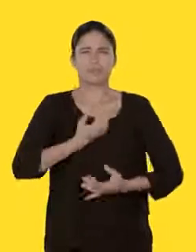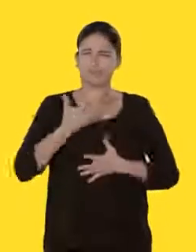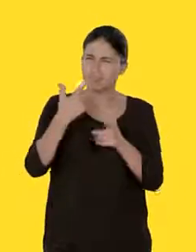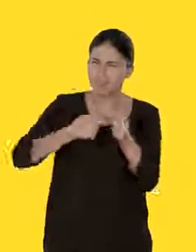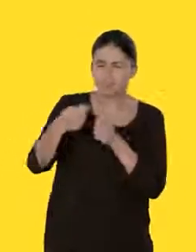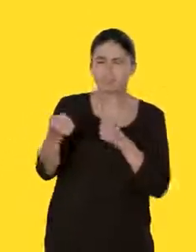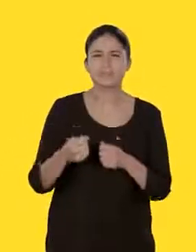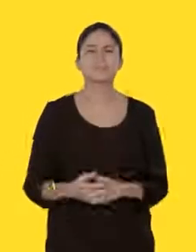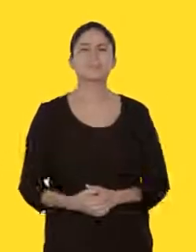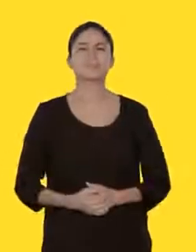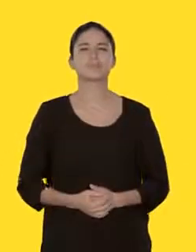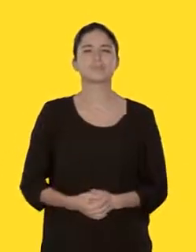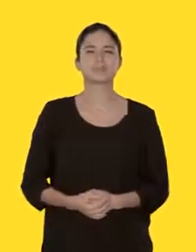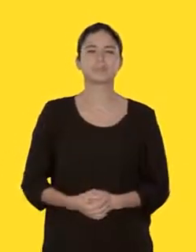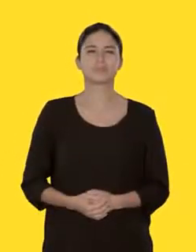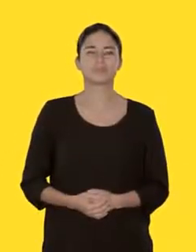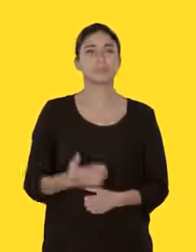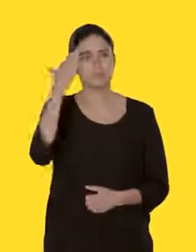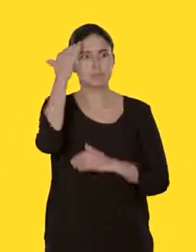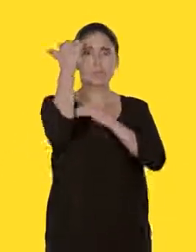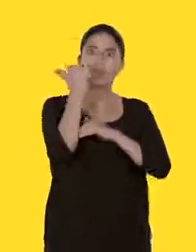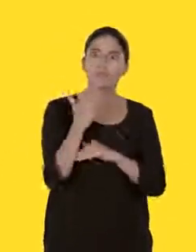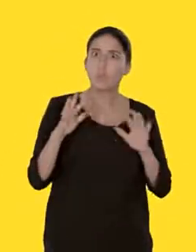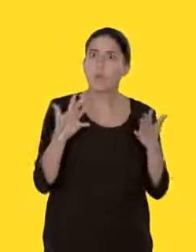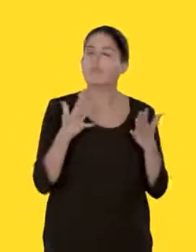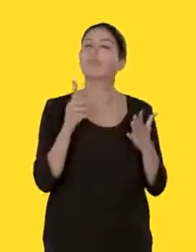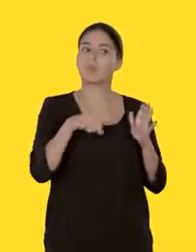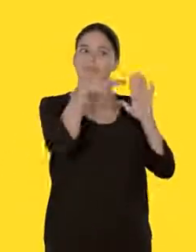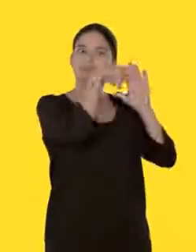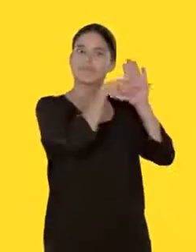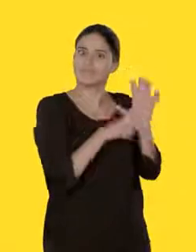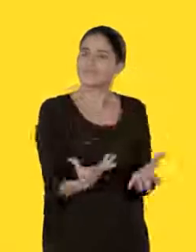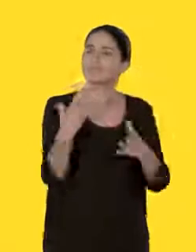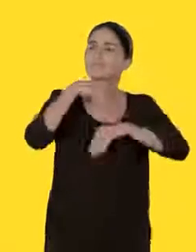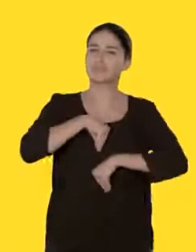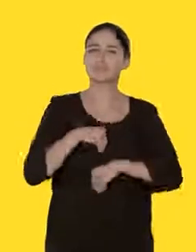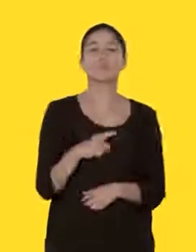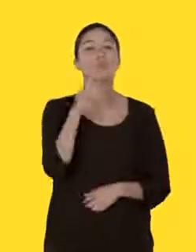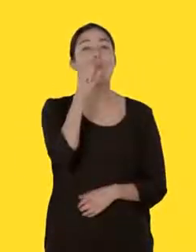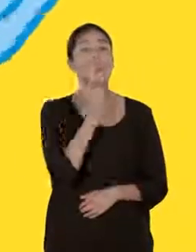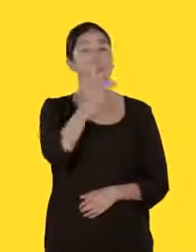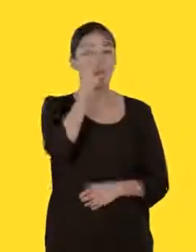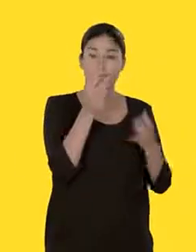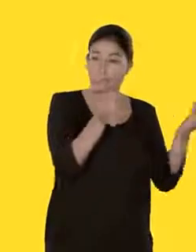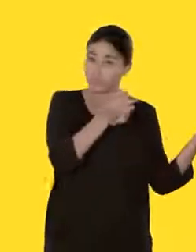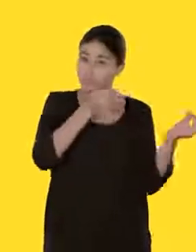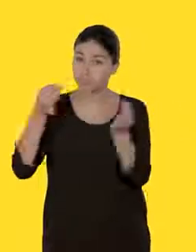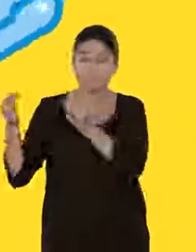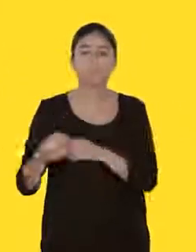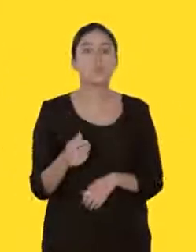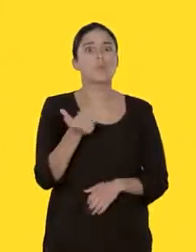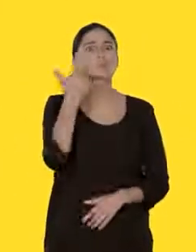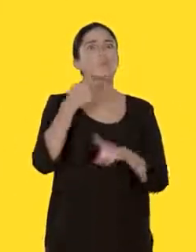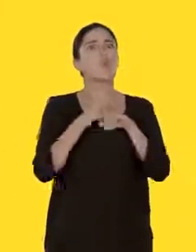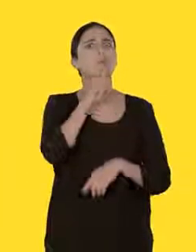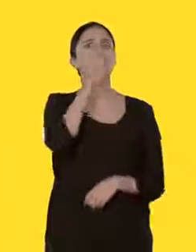nausées, propos incohérents. Pour vous protéger, adoptez les bons gestes. Buvez régulièrement de l'eau.